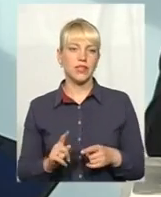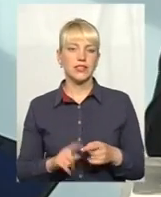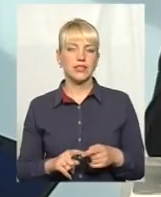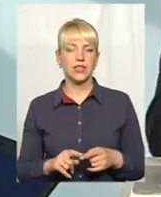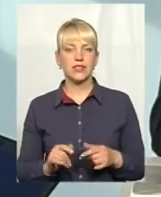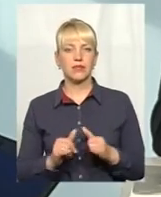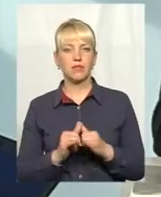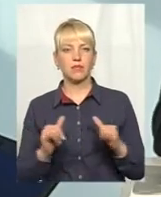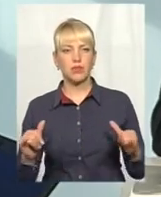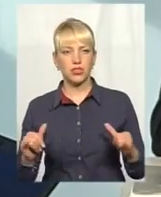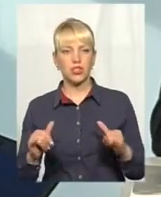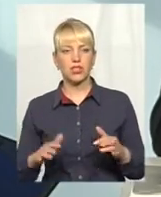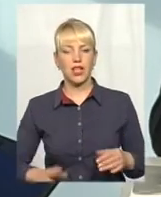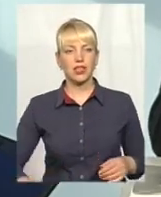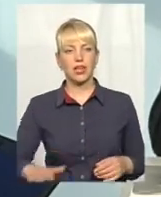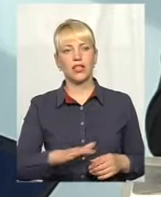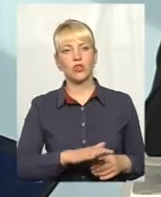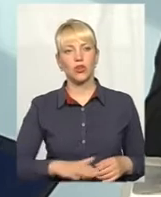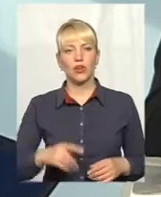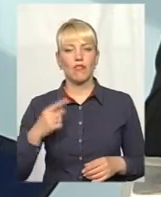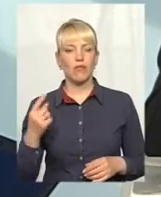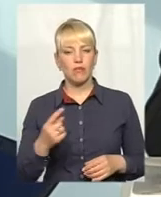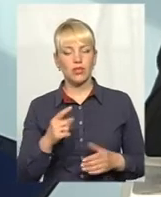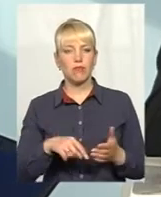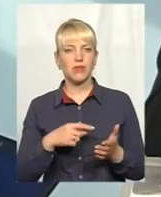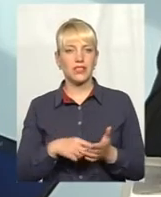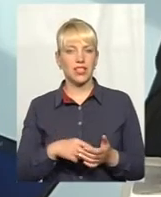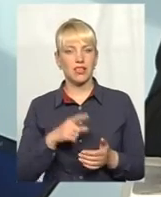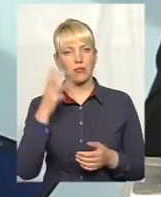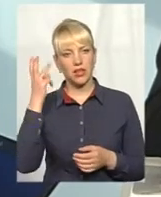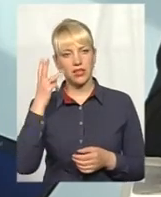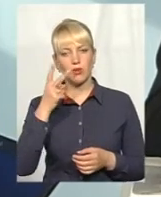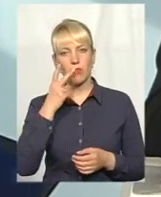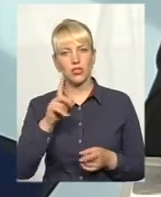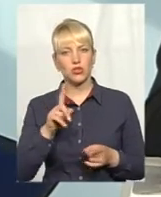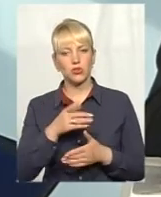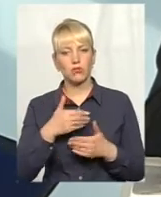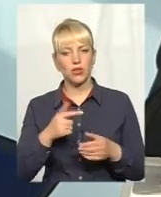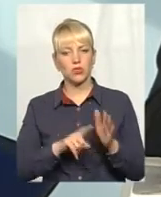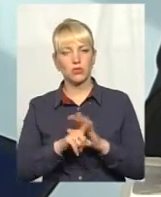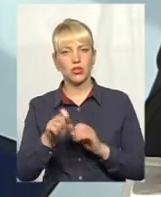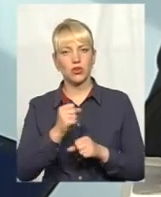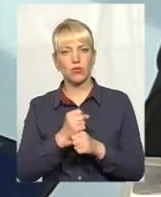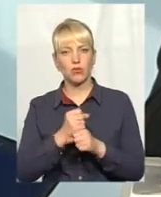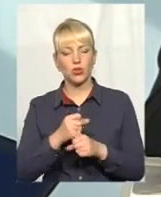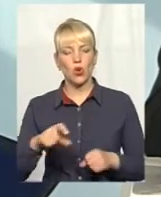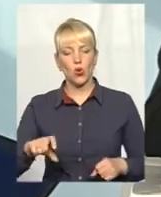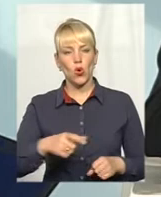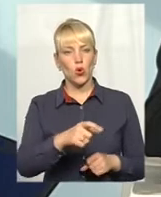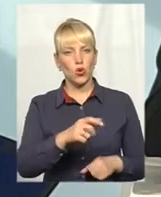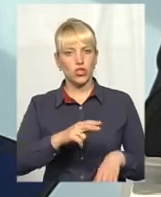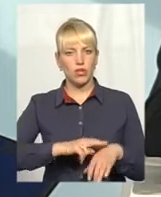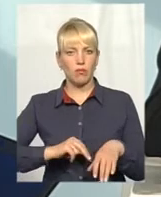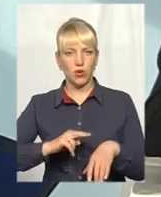Збільшення на території, в першу чергу, і міста Хмельницького. Як ви бачите, розпочала робота вже дорожня поліція, так